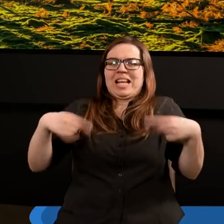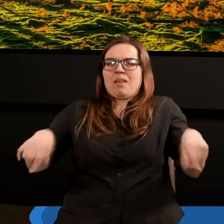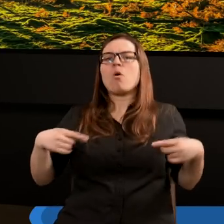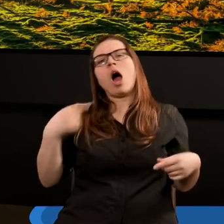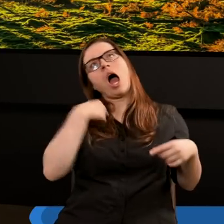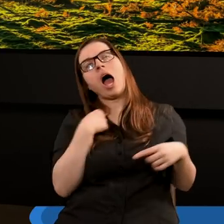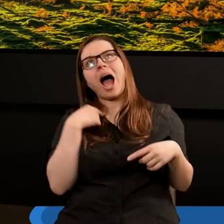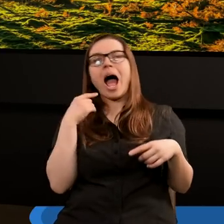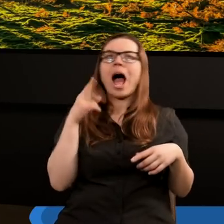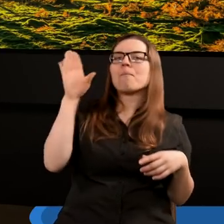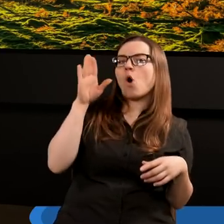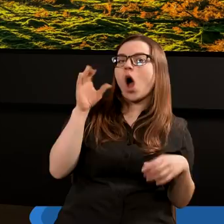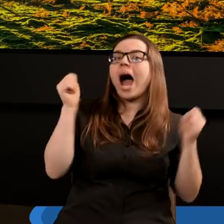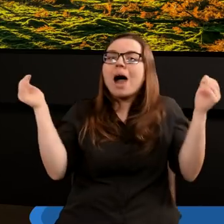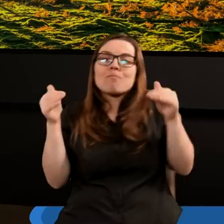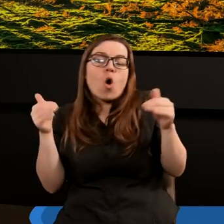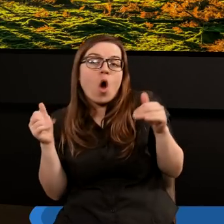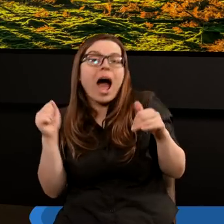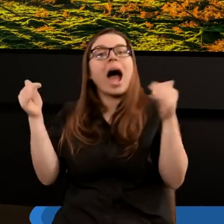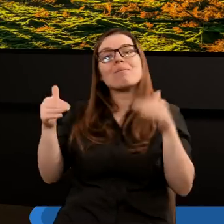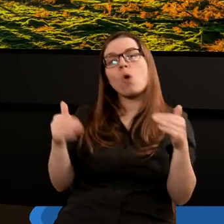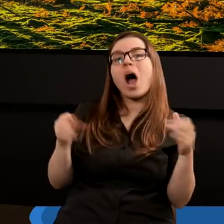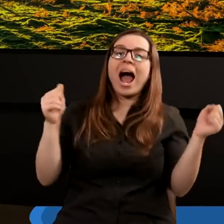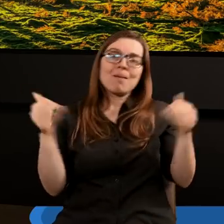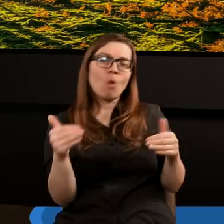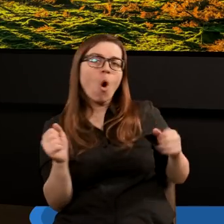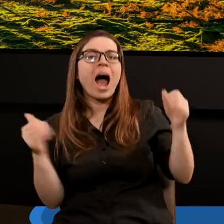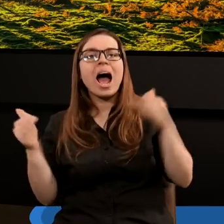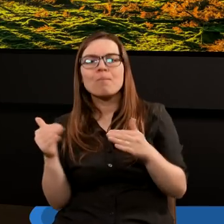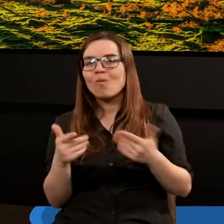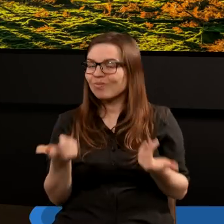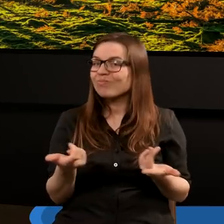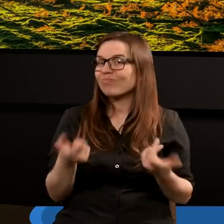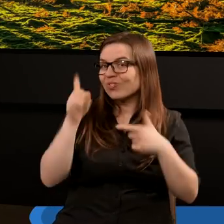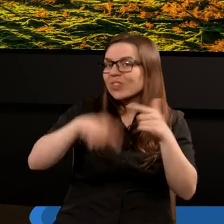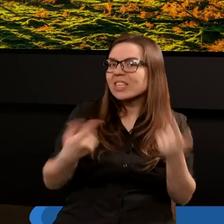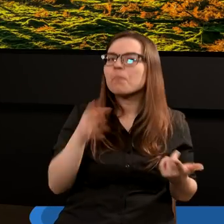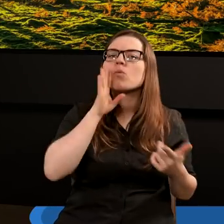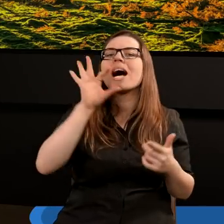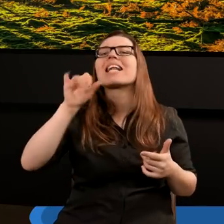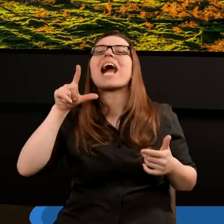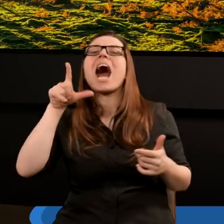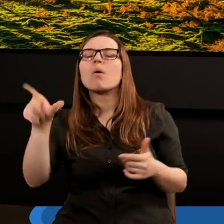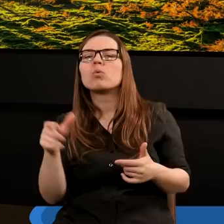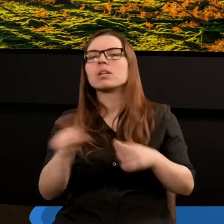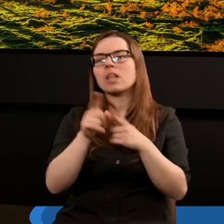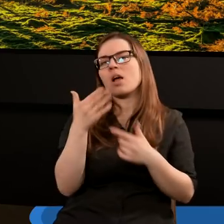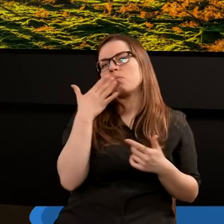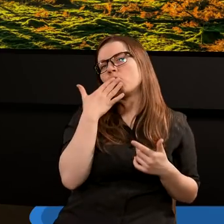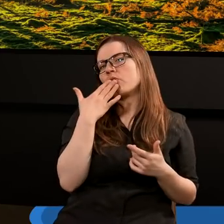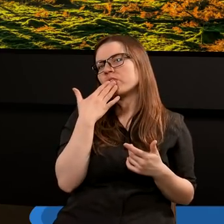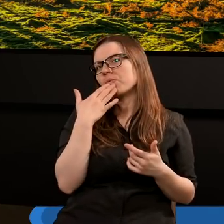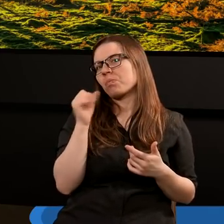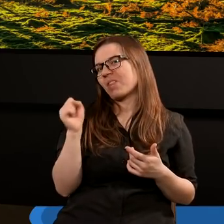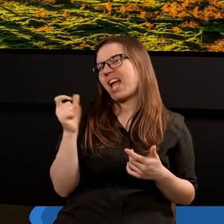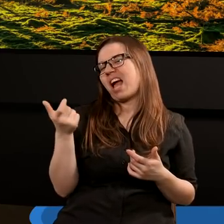tak korygować Pana Boga i mówimy, a może jeszcze coś dołożę do tego, będzie lepiej. I mamy przykład Saula, króla, który w pewnym momencie mówi,